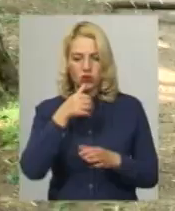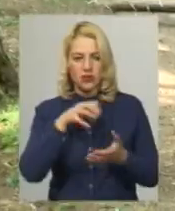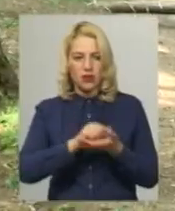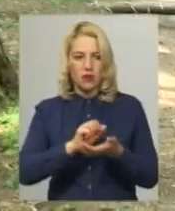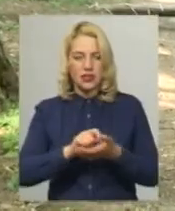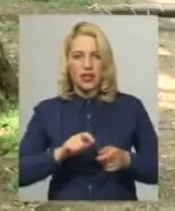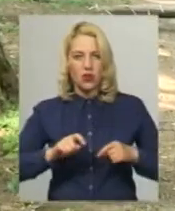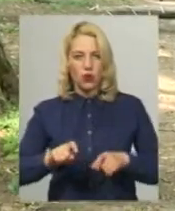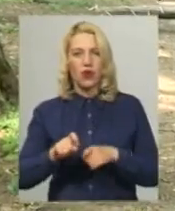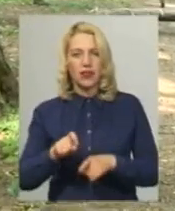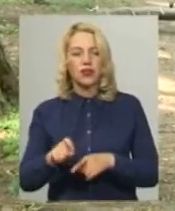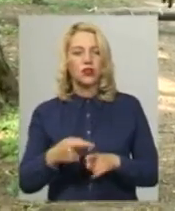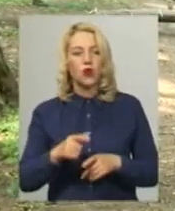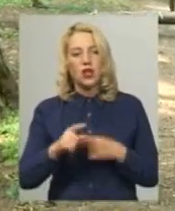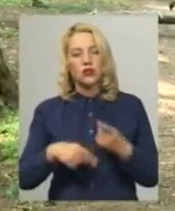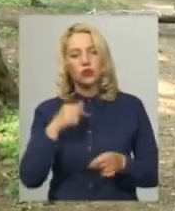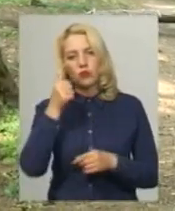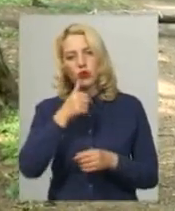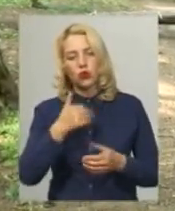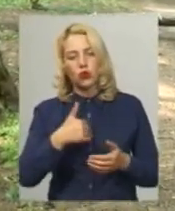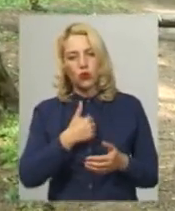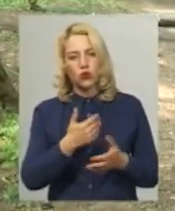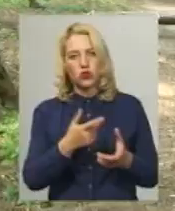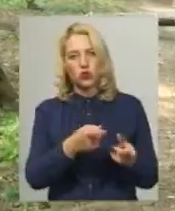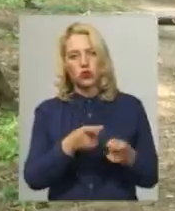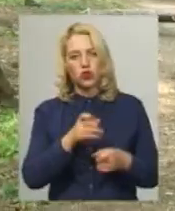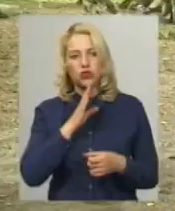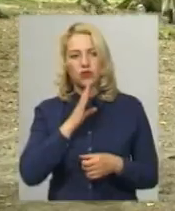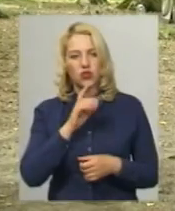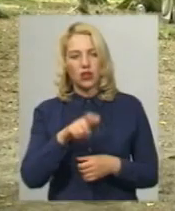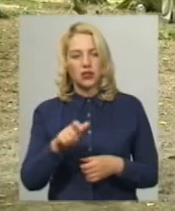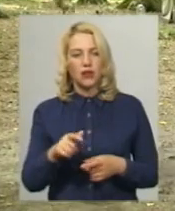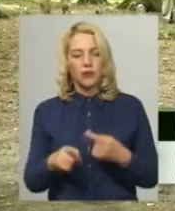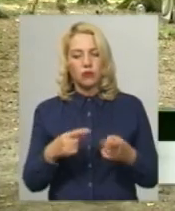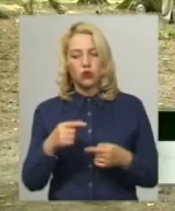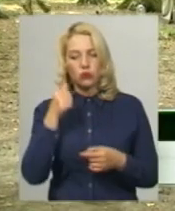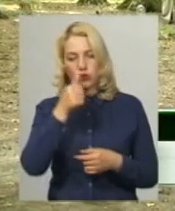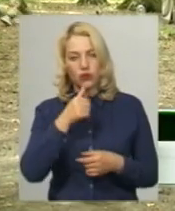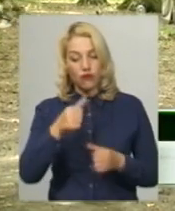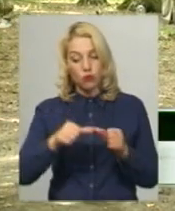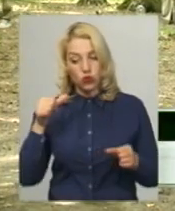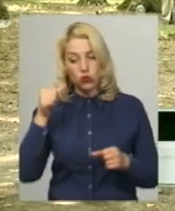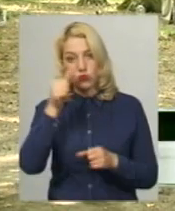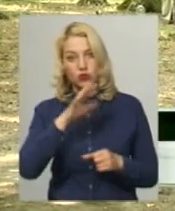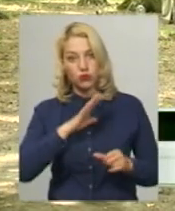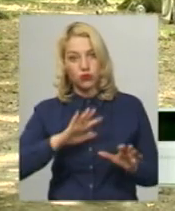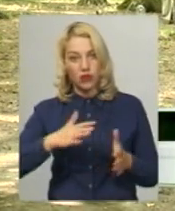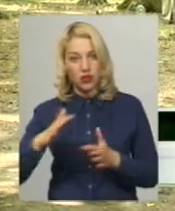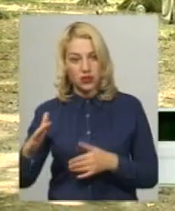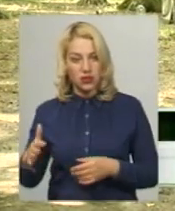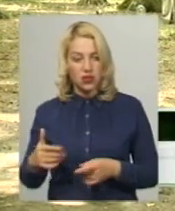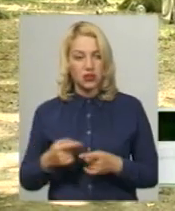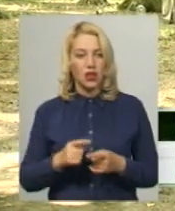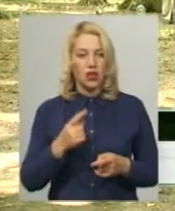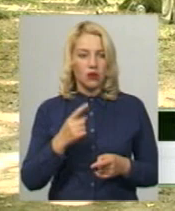атлетикою. Наступного року планують доучити до змагань і дівчат, розповідає Микола Подоляк. В прошому році були някоті ексцеси. Ми одні